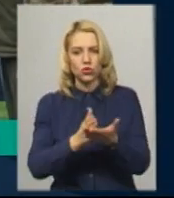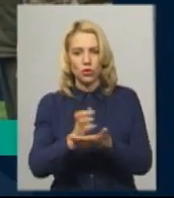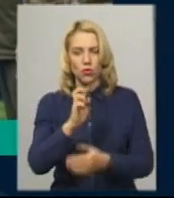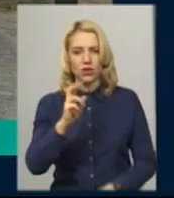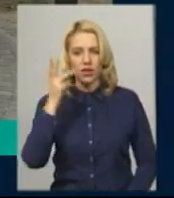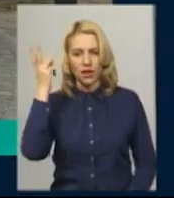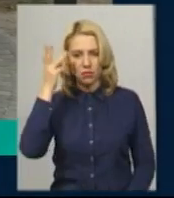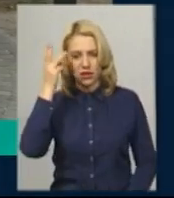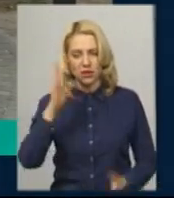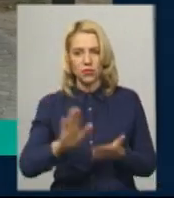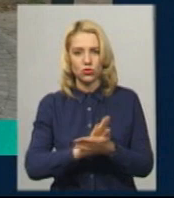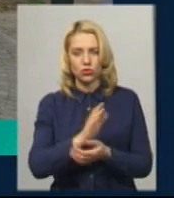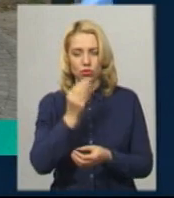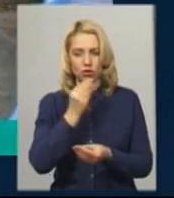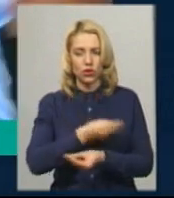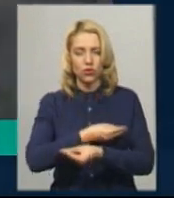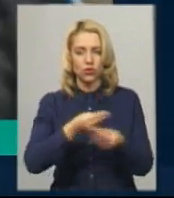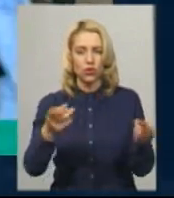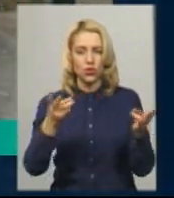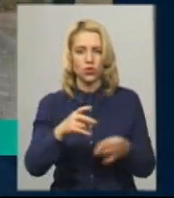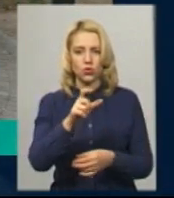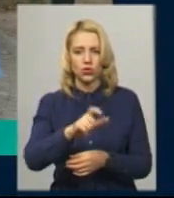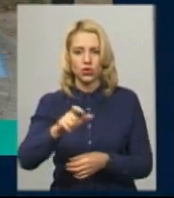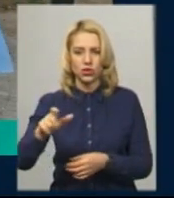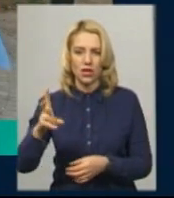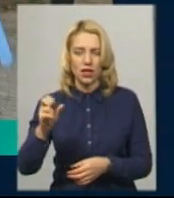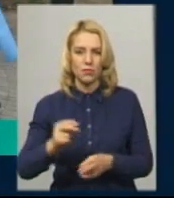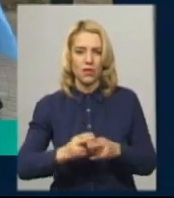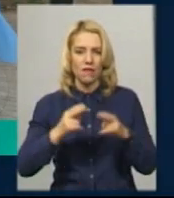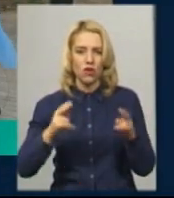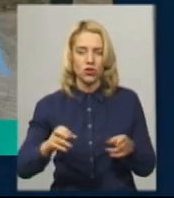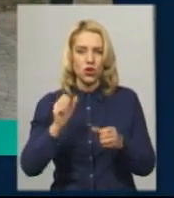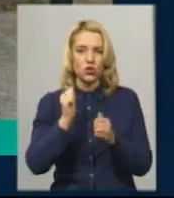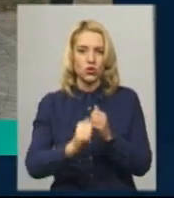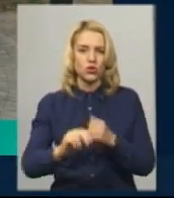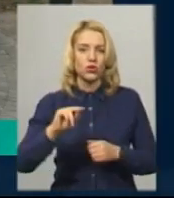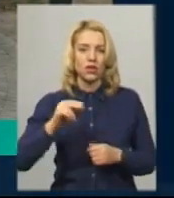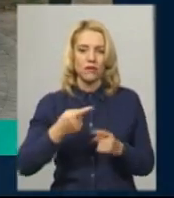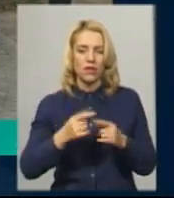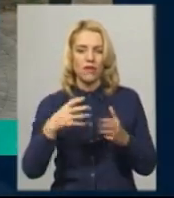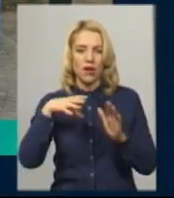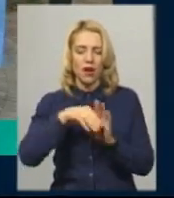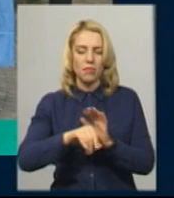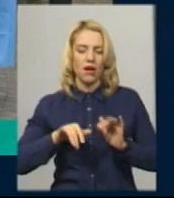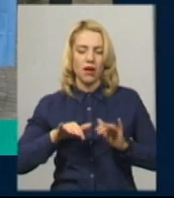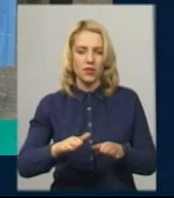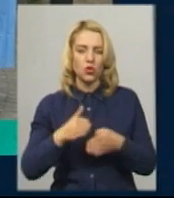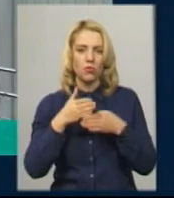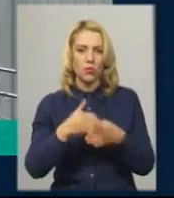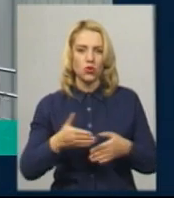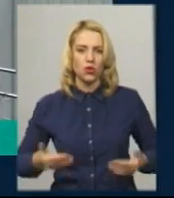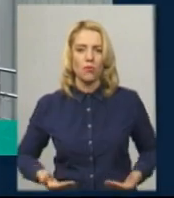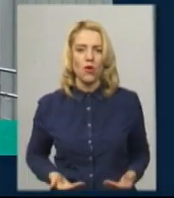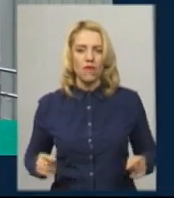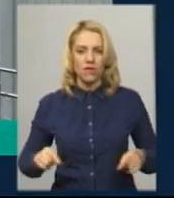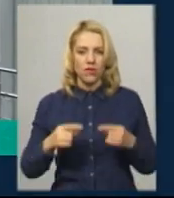Хмельницького. Безкоштовну їжу роздають нужденним на вокзалах обласного центру щочетверга. Сьогодні в рамках акції «Допоможемо вижити» обідали безхатьки.